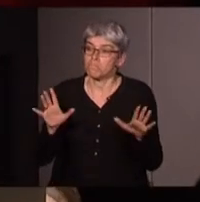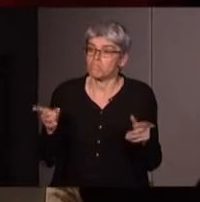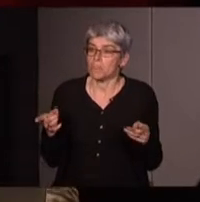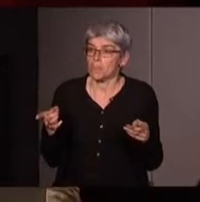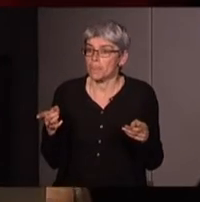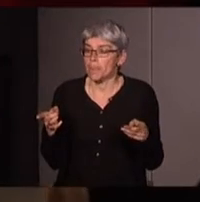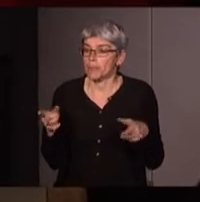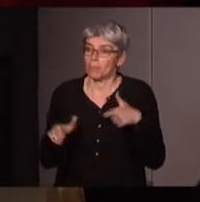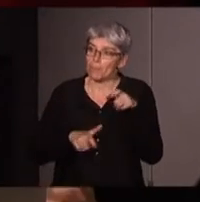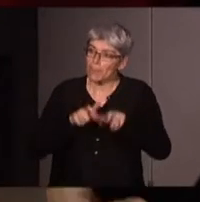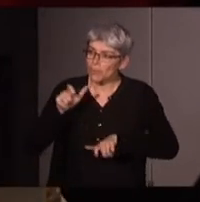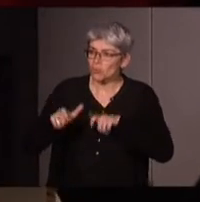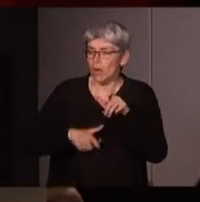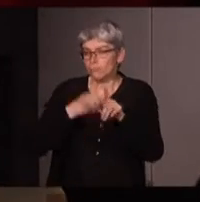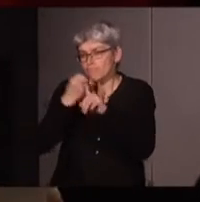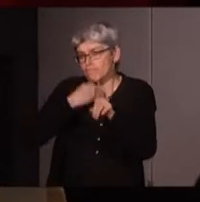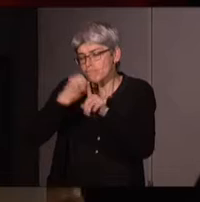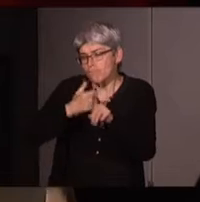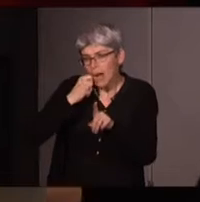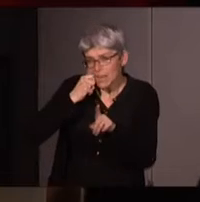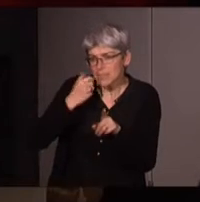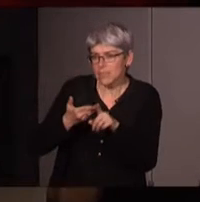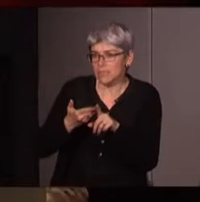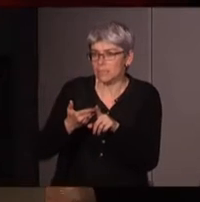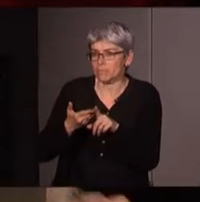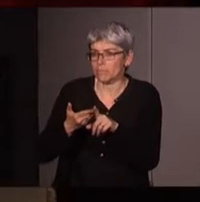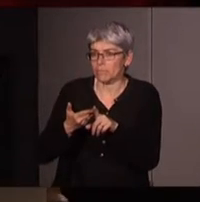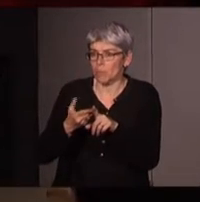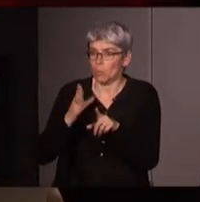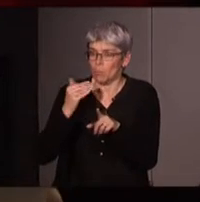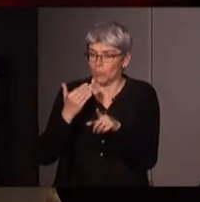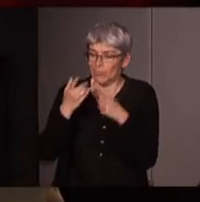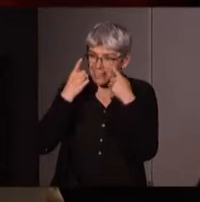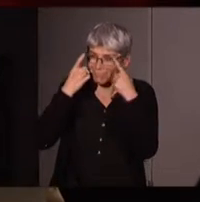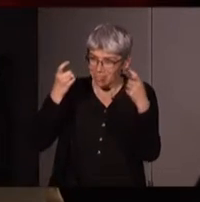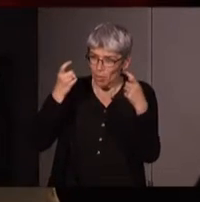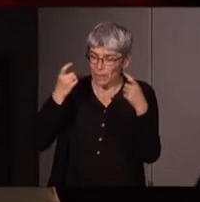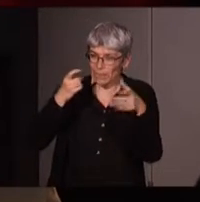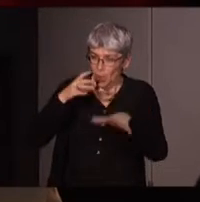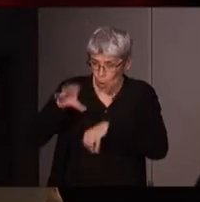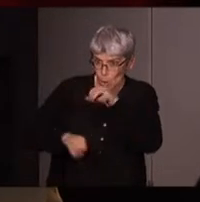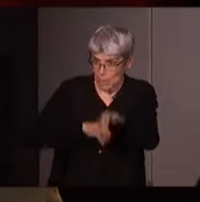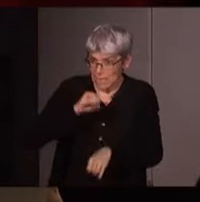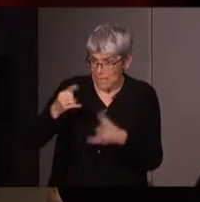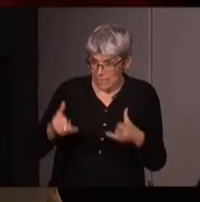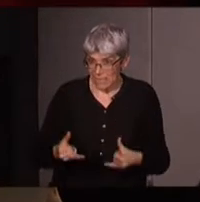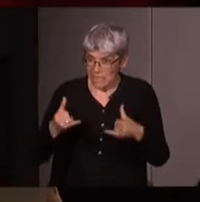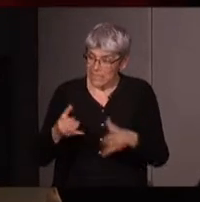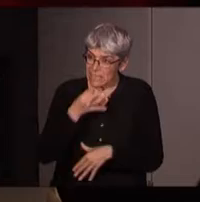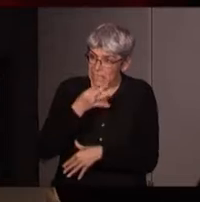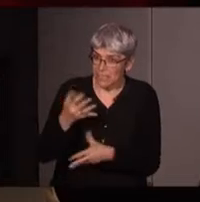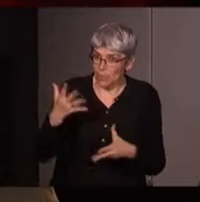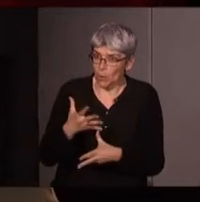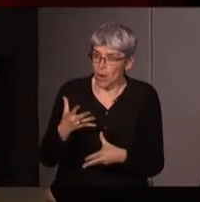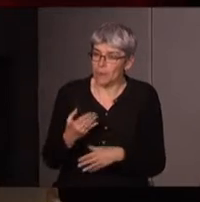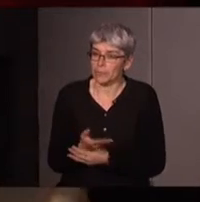les gens qui se battent contre le racisme et qui donc font revenir les théories décoloniales ici en France. On entend souvent dire